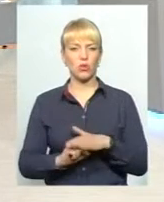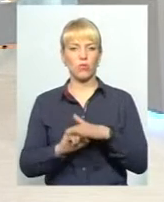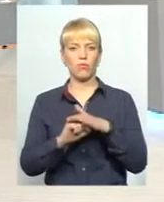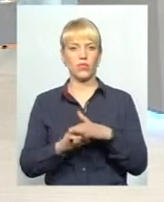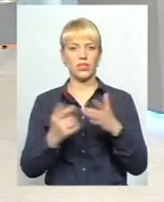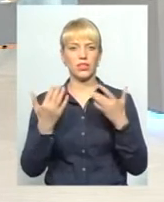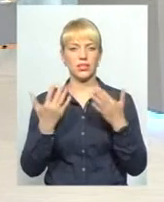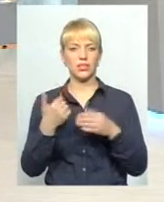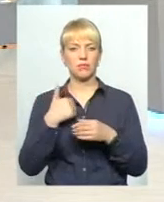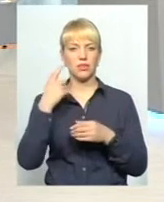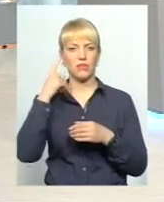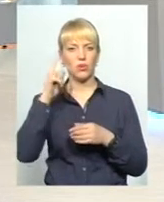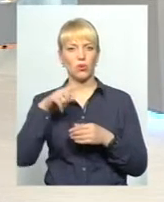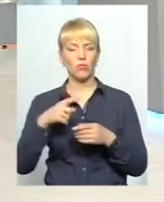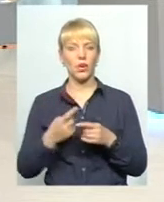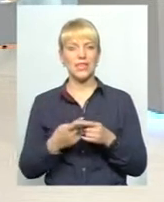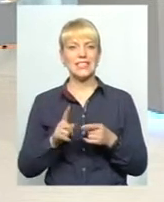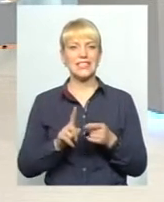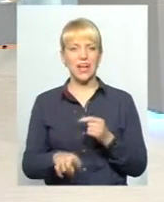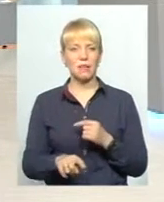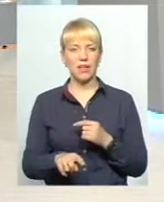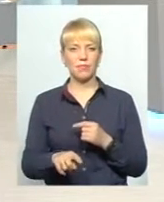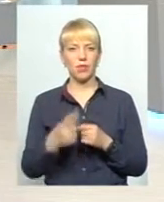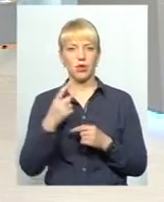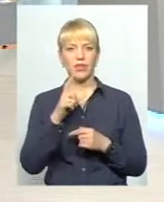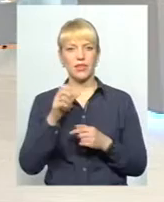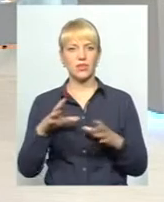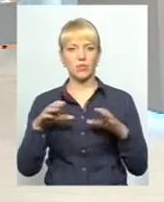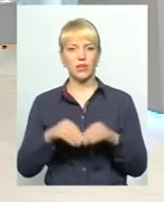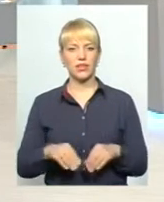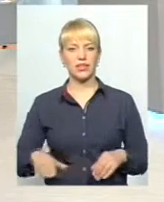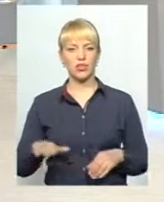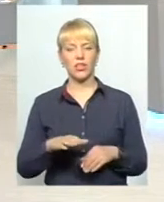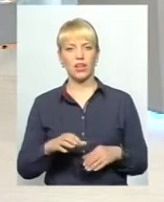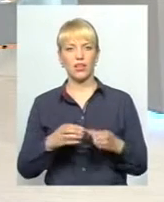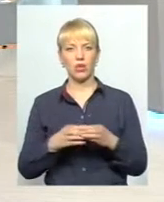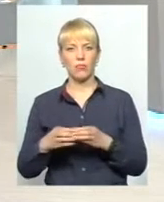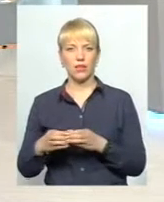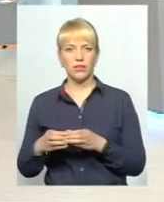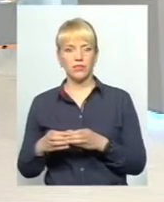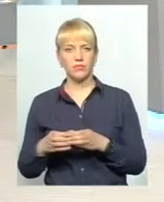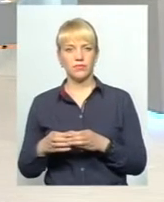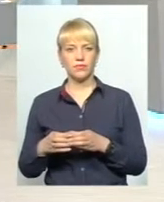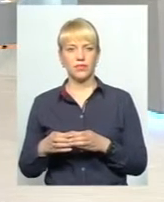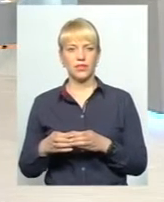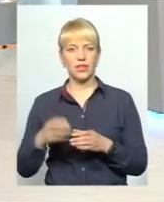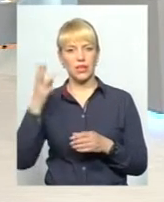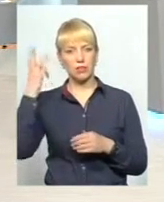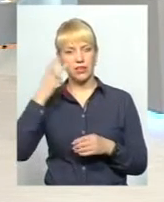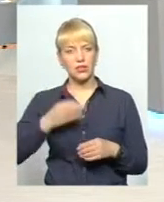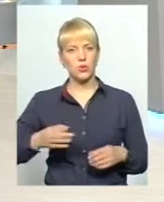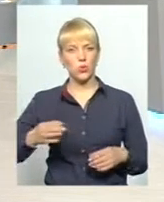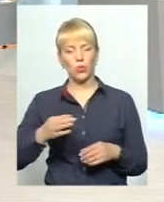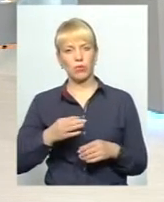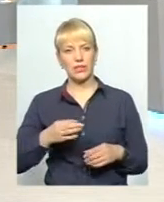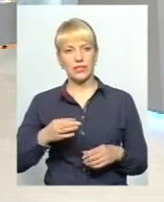наскільки мені відомо, саме одна з об'єднаних територіальних громад Хмельницької області